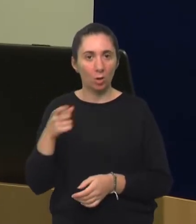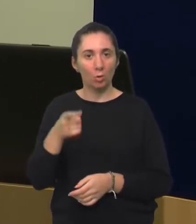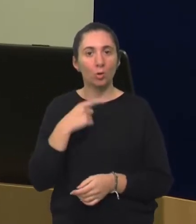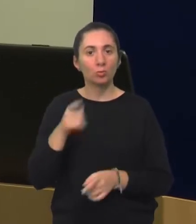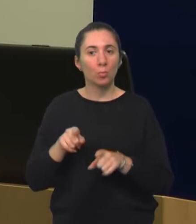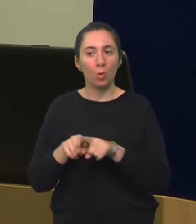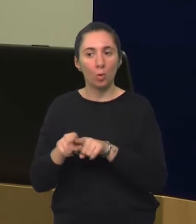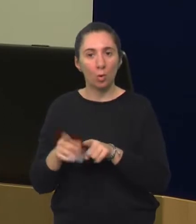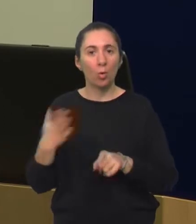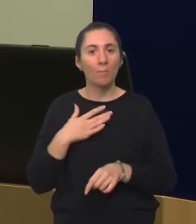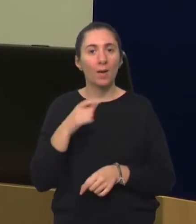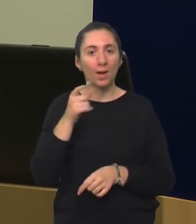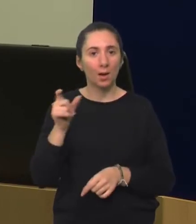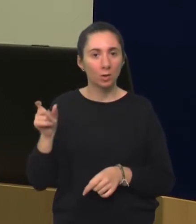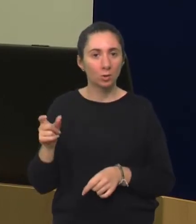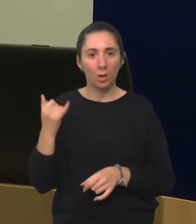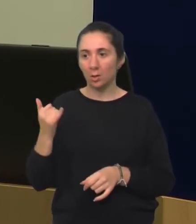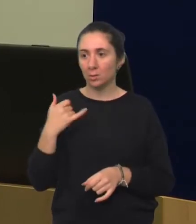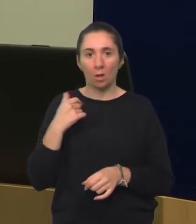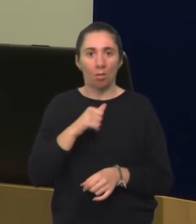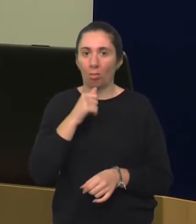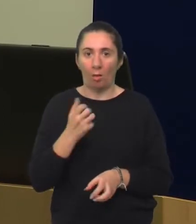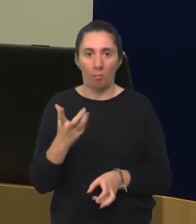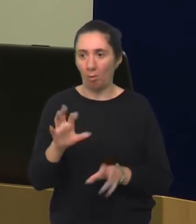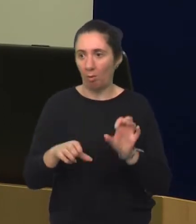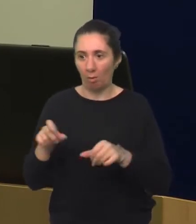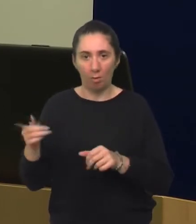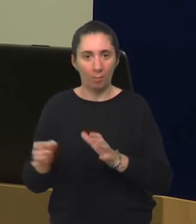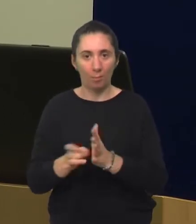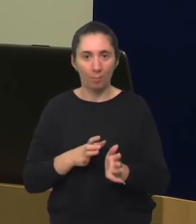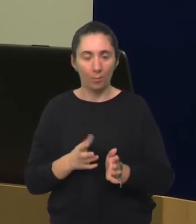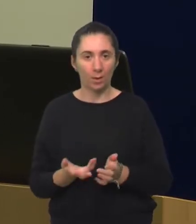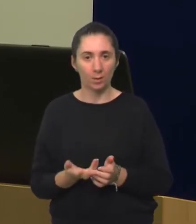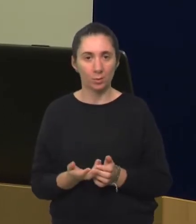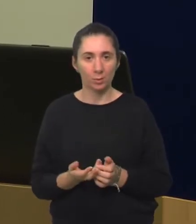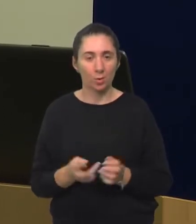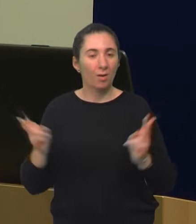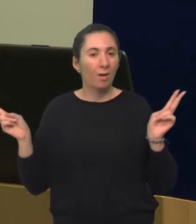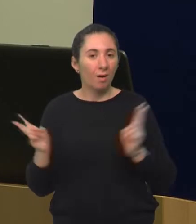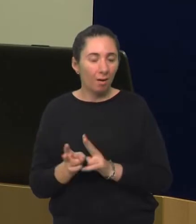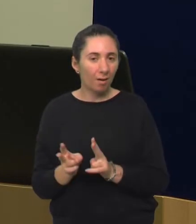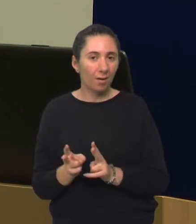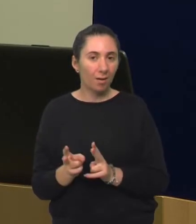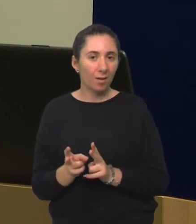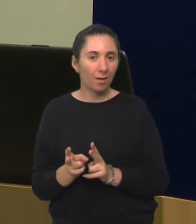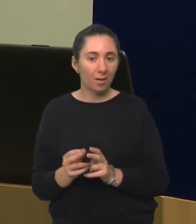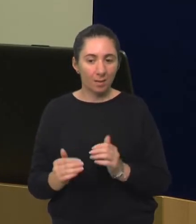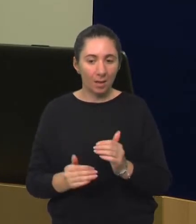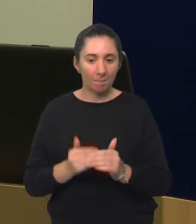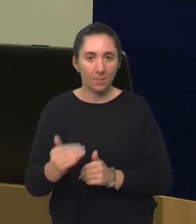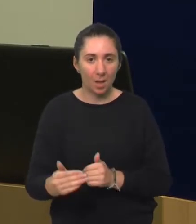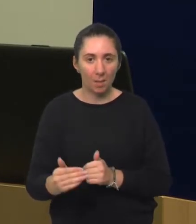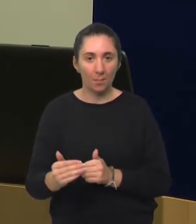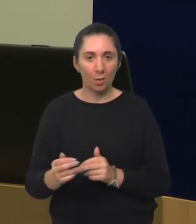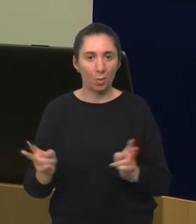kad mi kažemo roditeljima koliko imaju riječi, e, sad više ne mogu ih prebrojati. Znači dogodilo se vrlo kratak napredak,